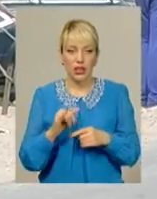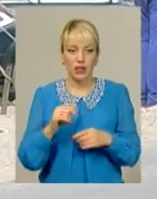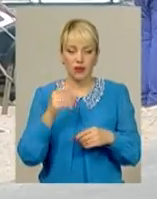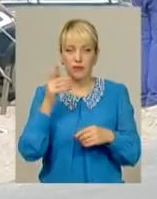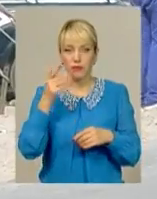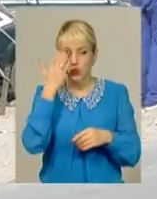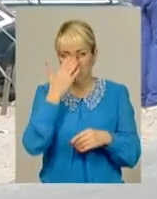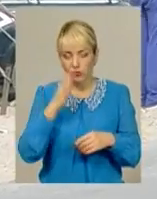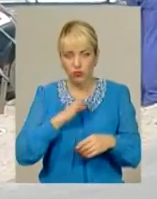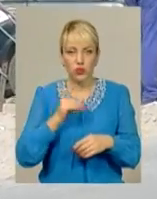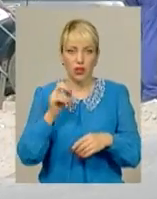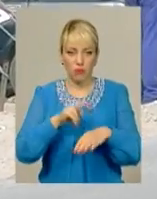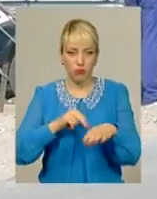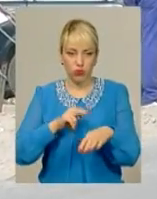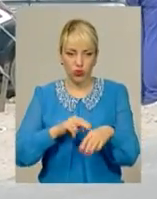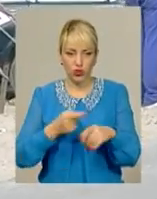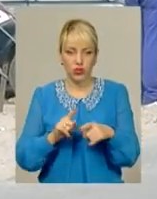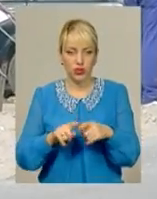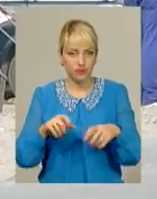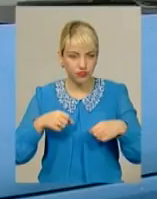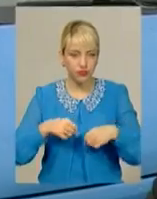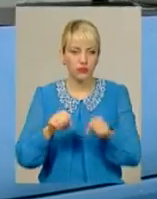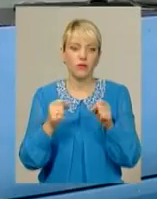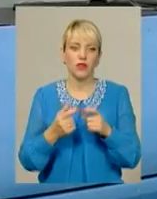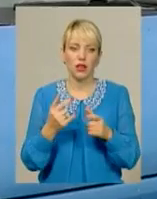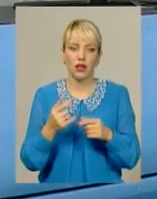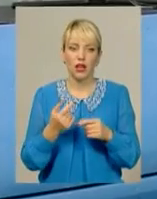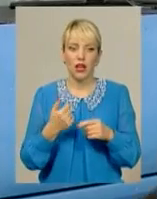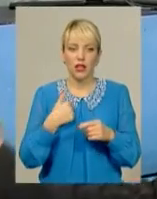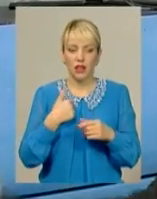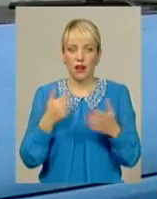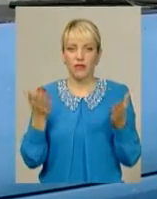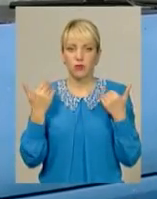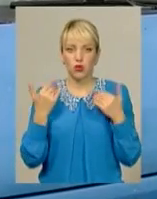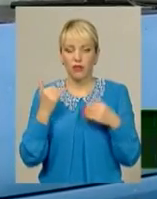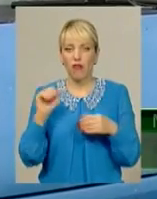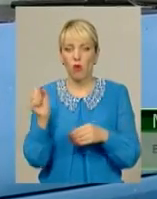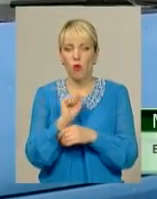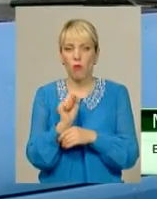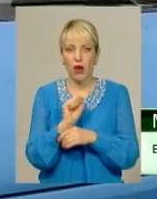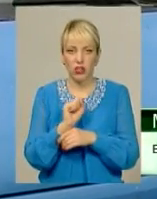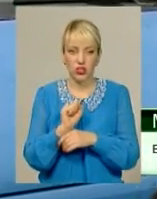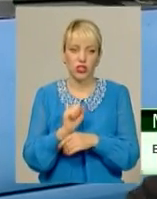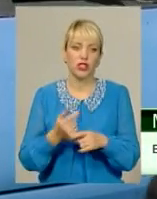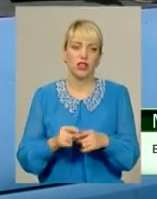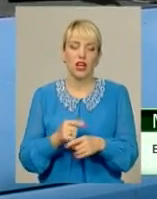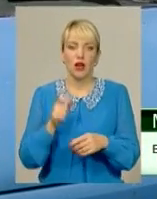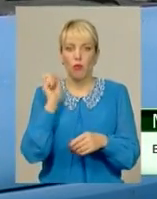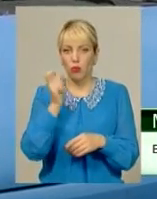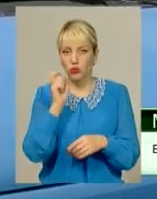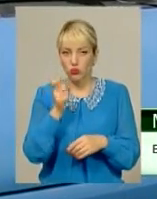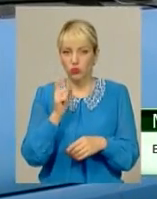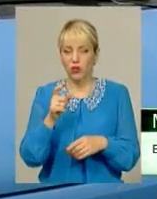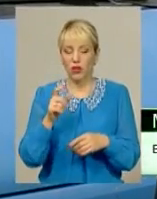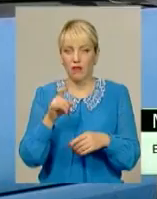сонними. Найпоблажливішими були до старшого чоловіка водія. Я в машині відпочивав, постукали в вікно, відкривай,